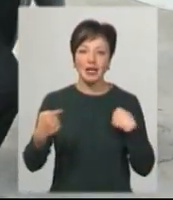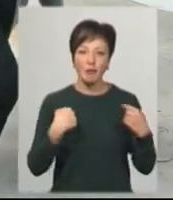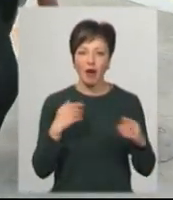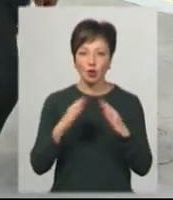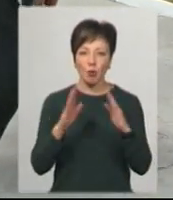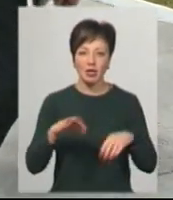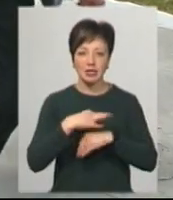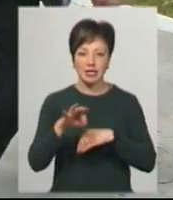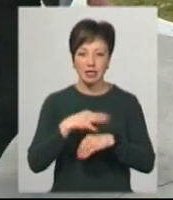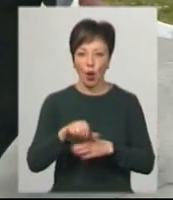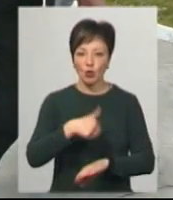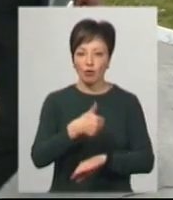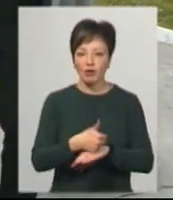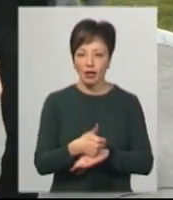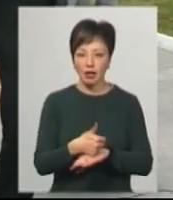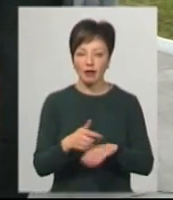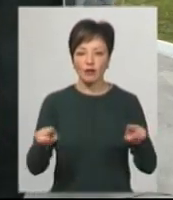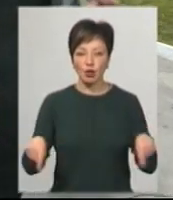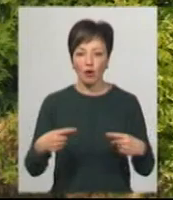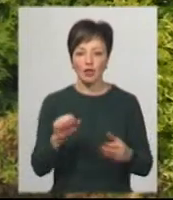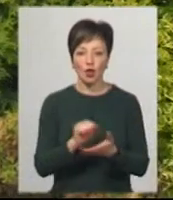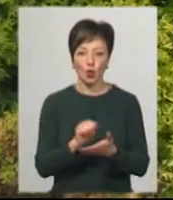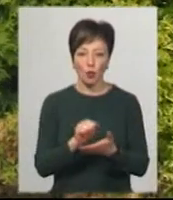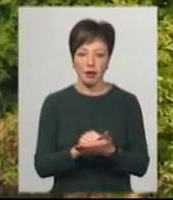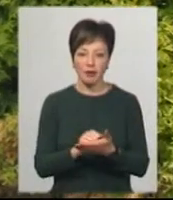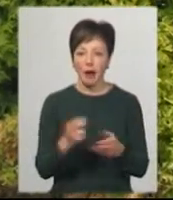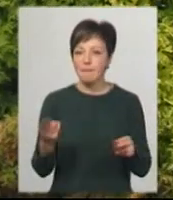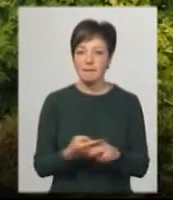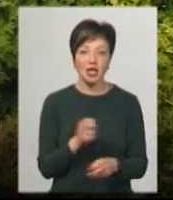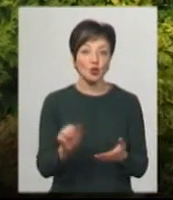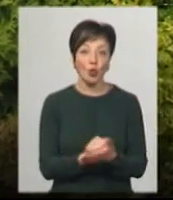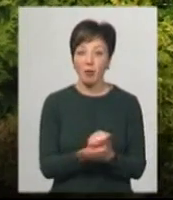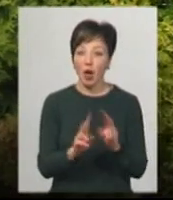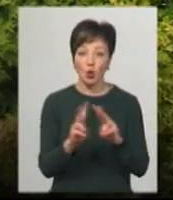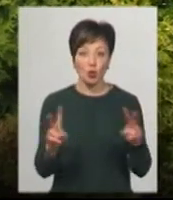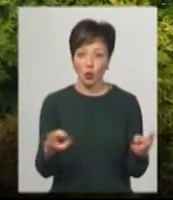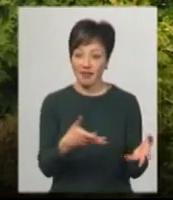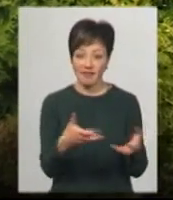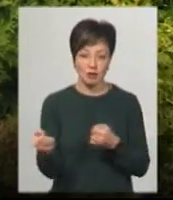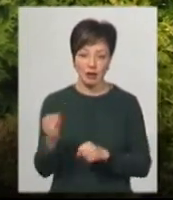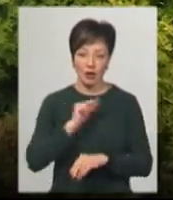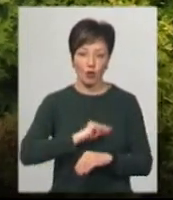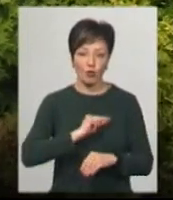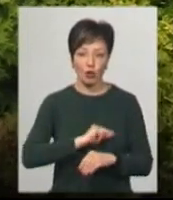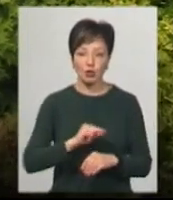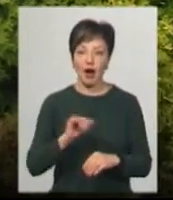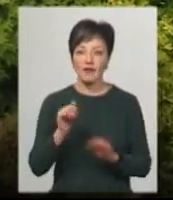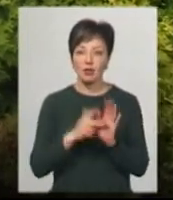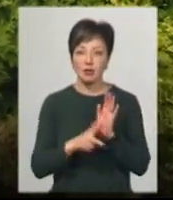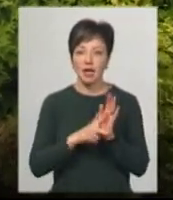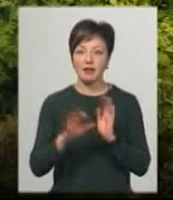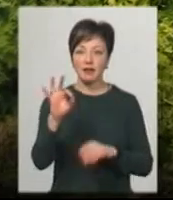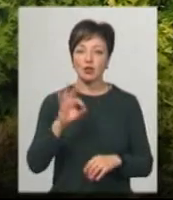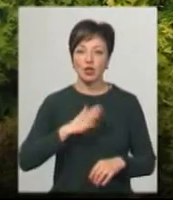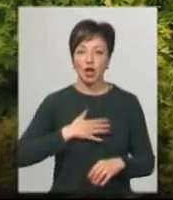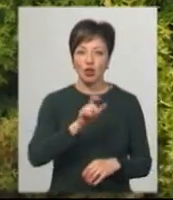основне чим допомагає своїм клієнтам – відновлення документів. Без документів ніхто на роботу не візьме, а 80%